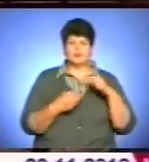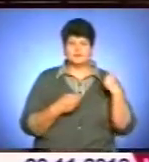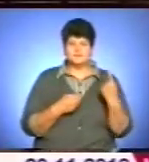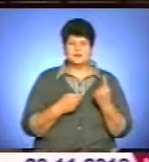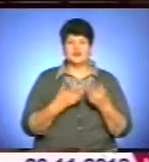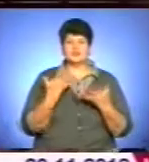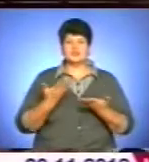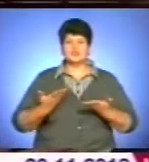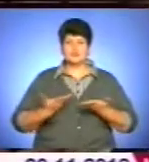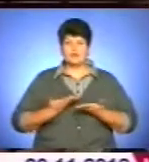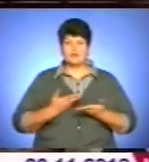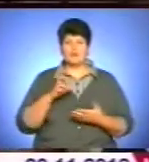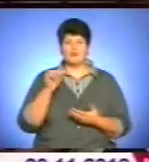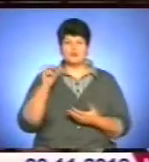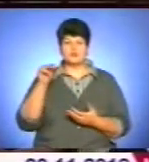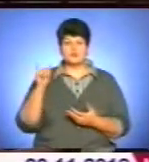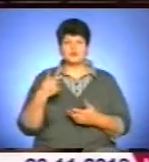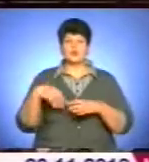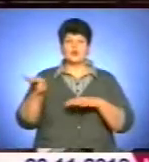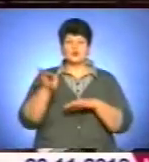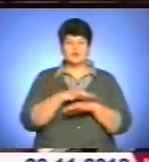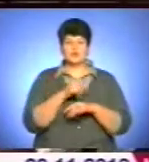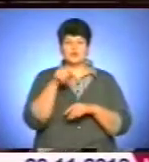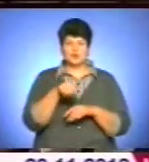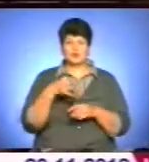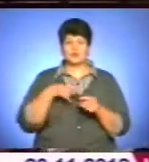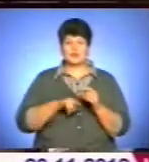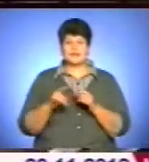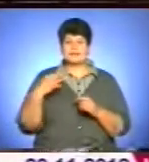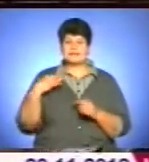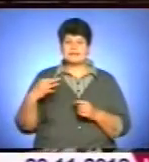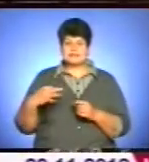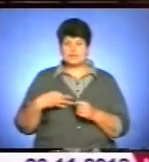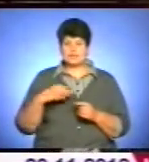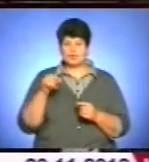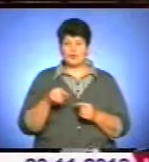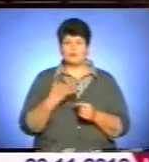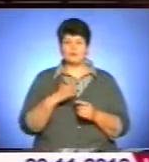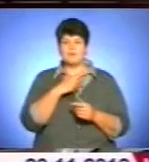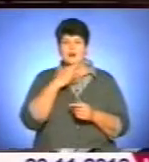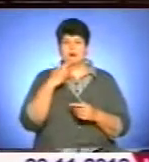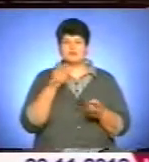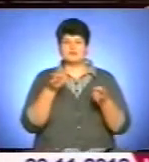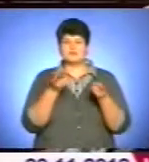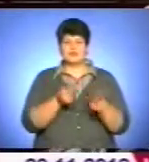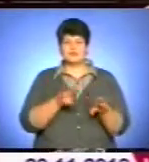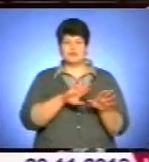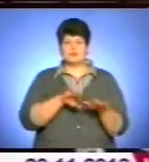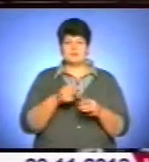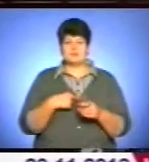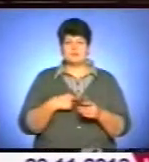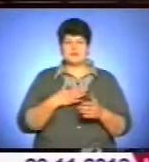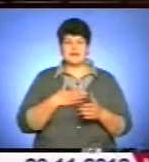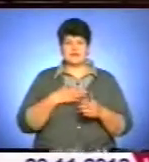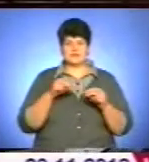-таки він жив у Бучачі. Тут він одружився, тут в нього народилися сини, і багато пам'яток він полишив після себе на нашій